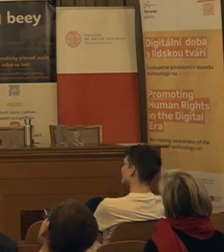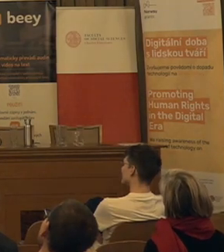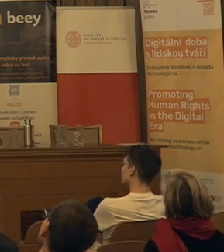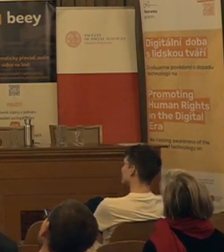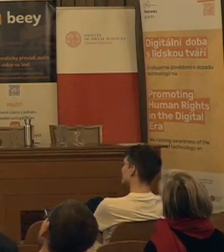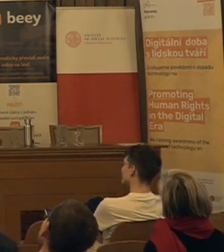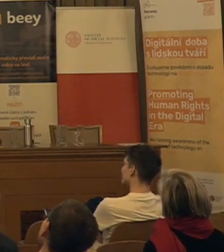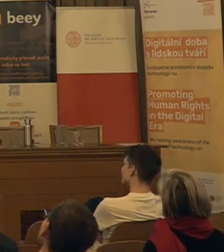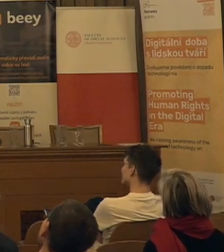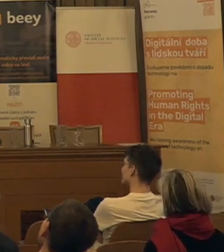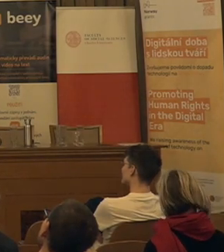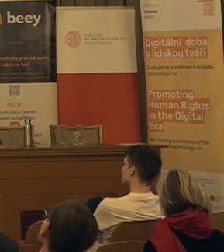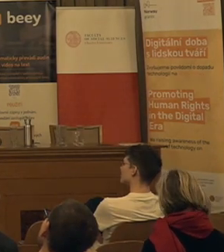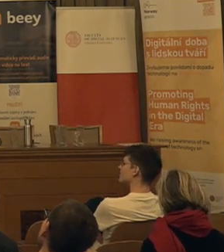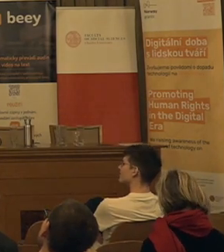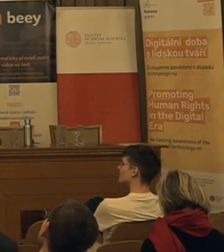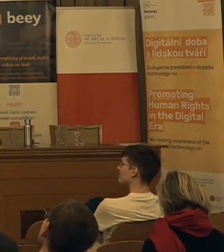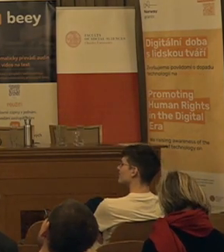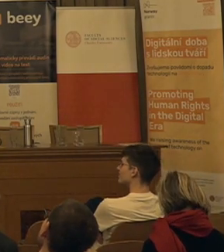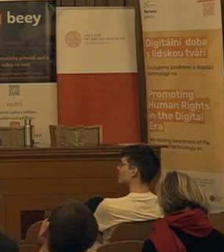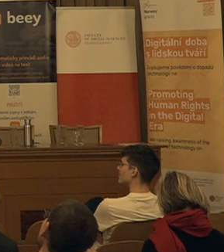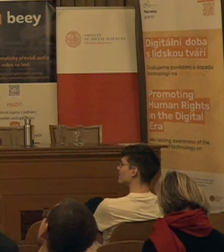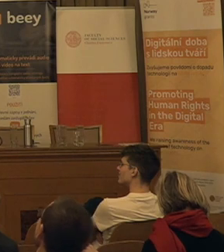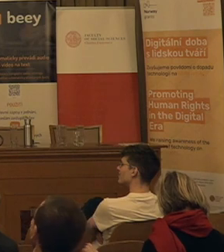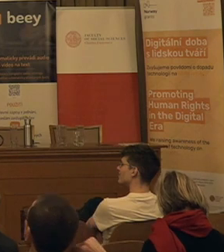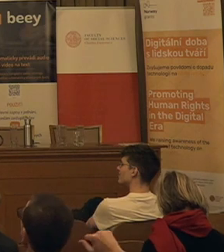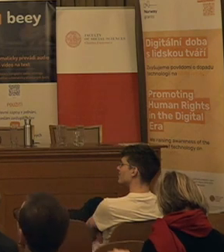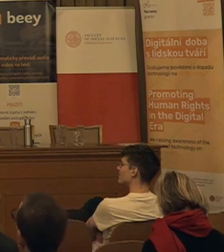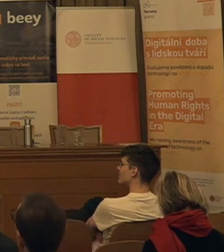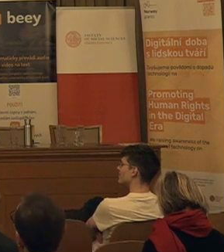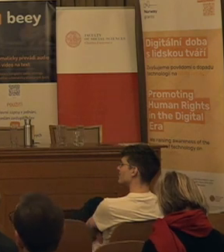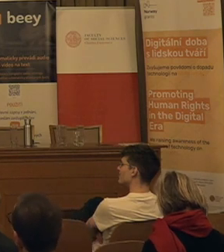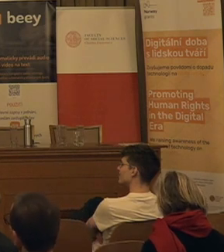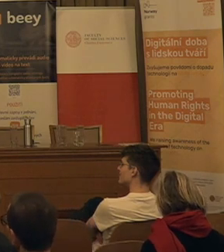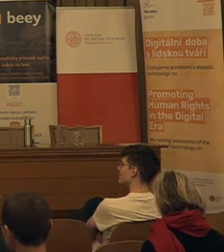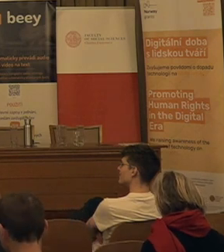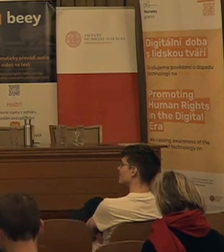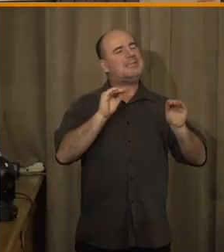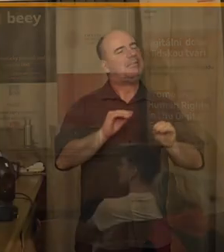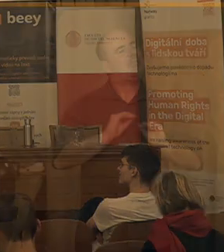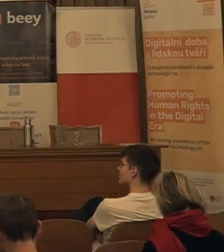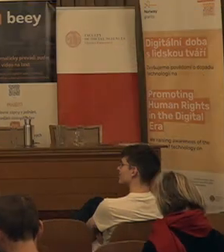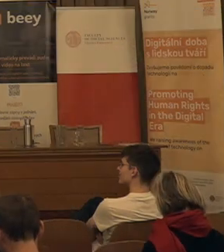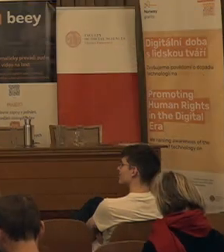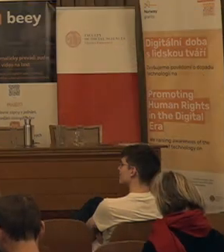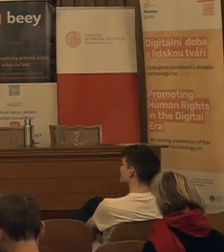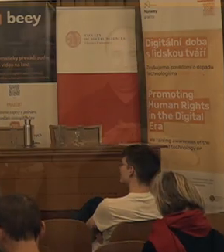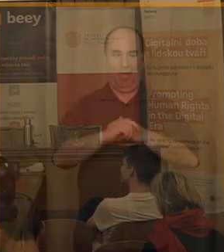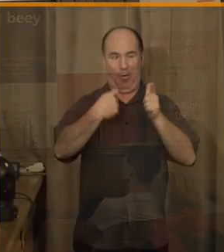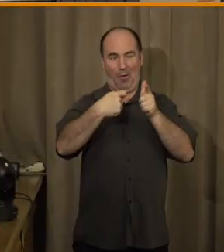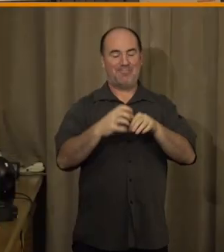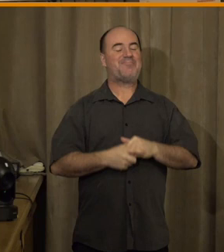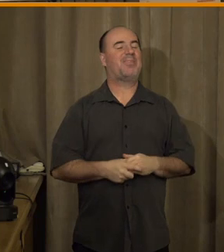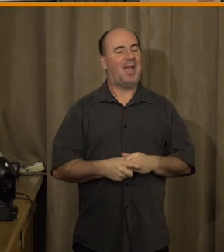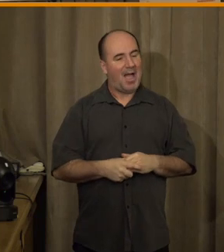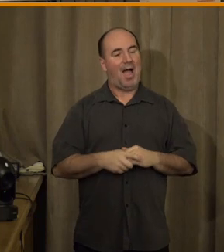Tak děkujeme moc za tohleto úvodní vzdělávací didaktické video, na které plně